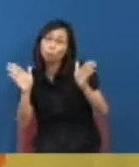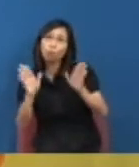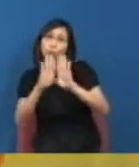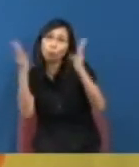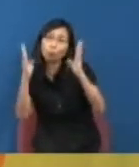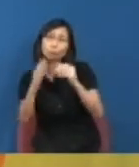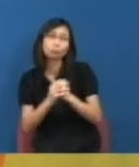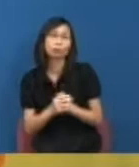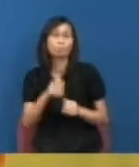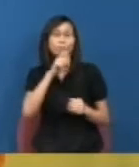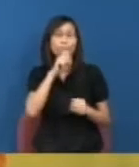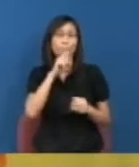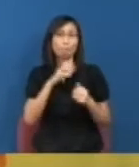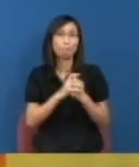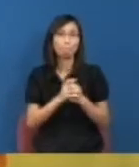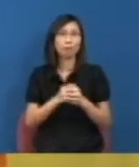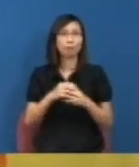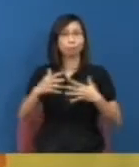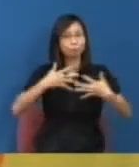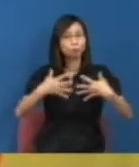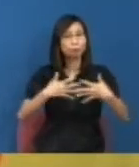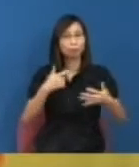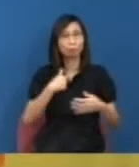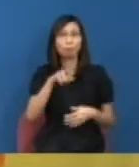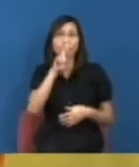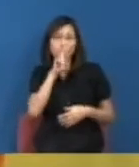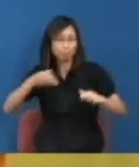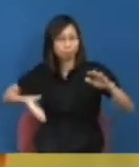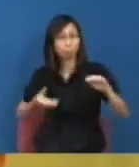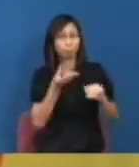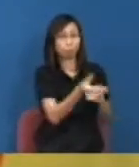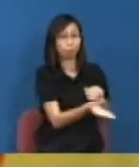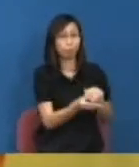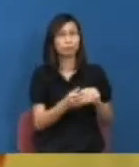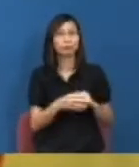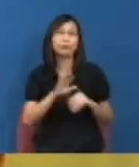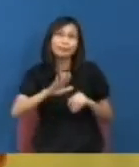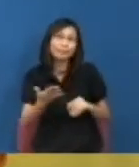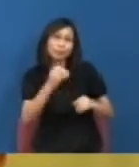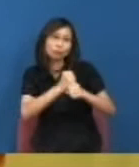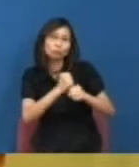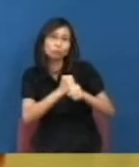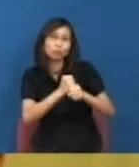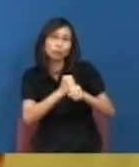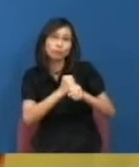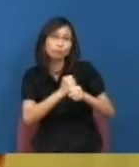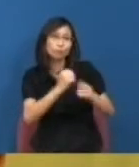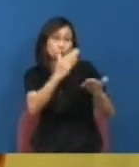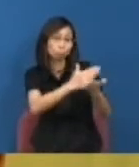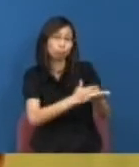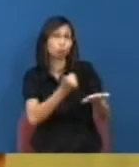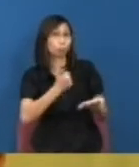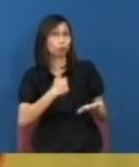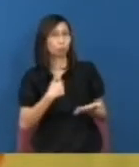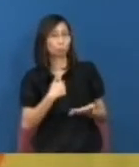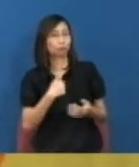某些情況就是我懶得捐一筆錢給你但你要做一些事是有利於我的自己